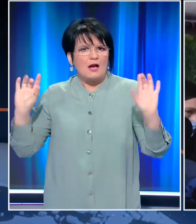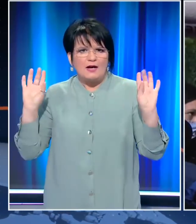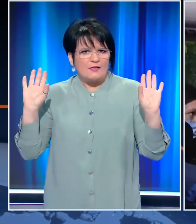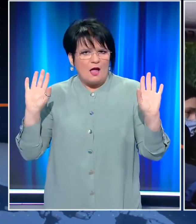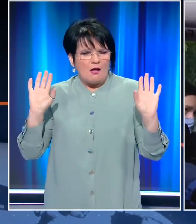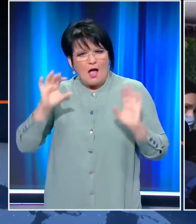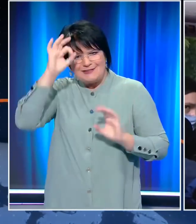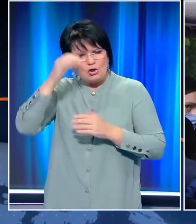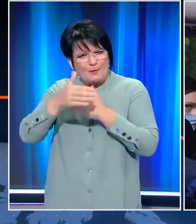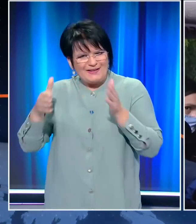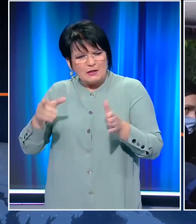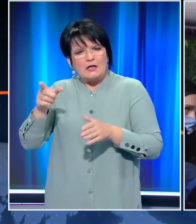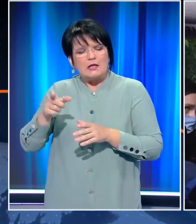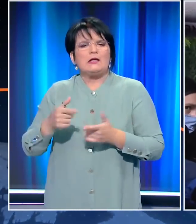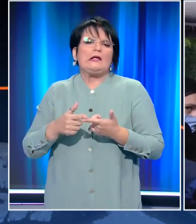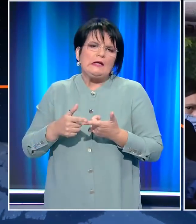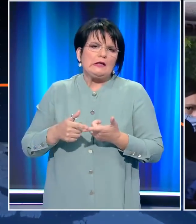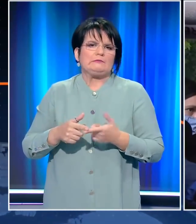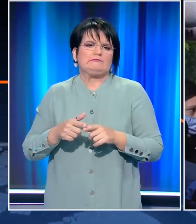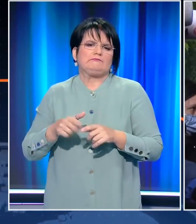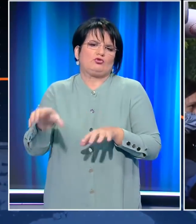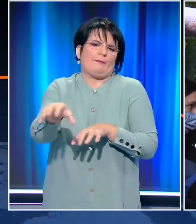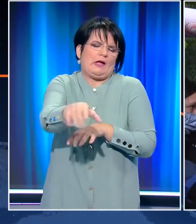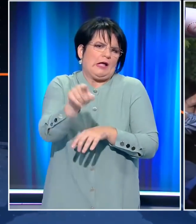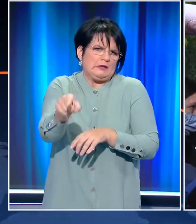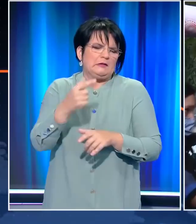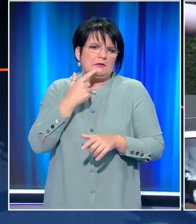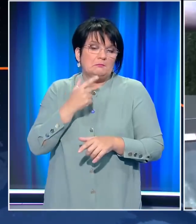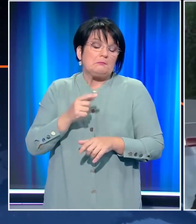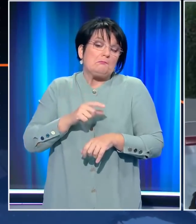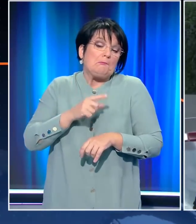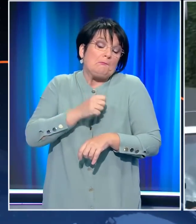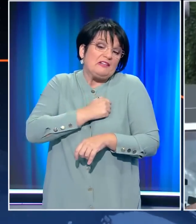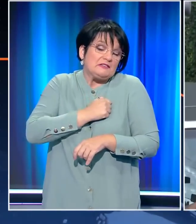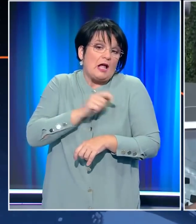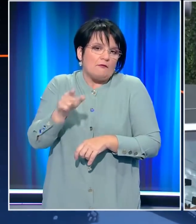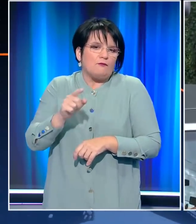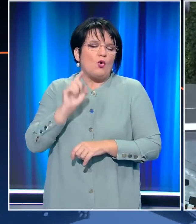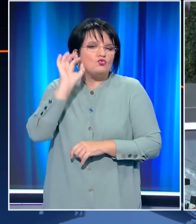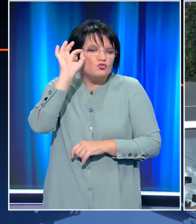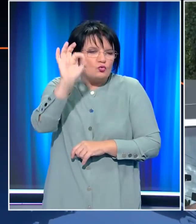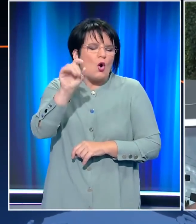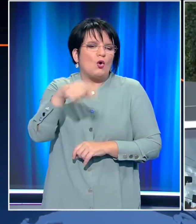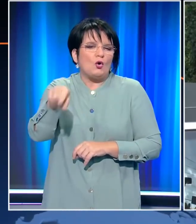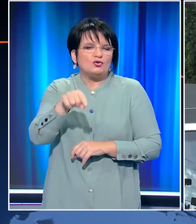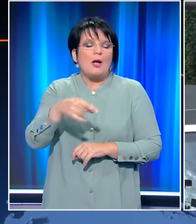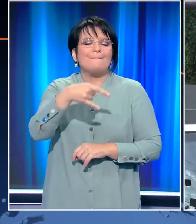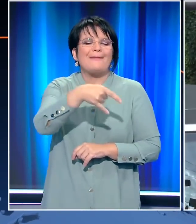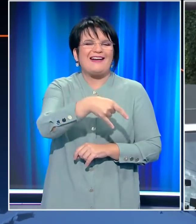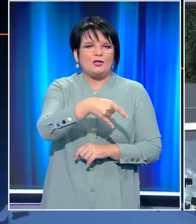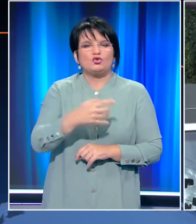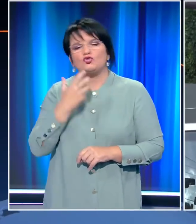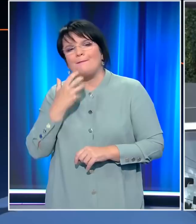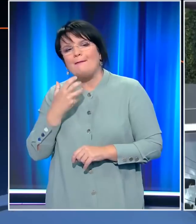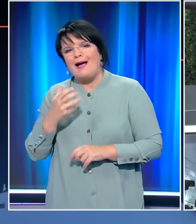τμήματα ή εδώ στη Γενική Αστυνομική Διεύθυνση Αττικής. Αυτή τη στιγμή θα έλεγα ότι περισσότερο στο στόχαστρο των αρχών είναι ο Παναγιώταρος και ο